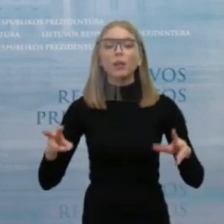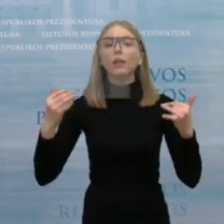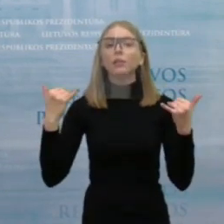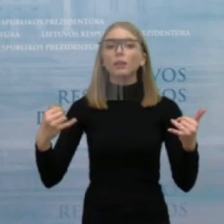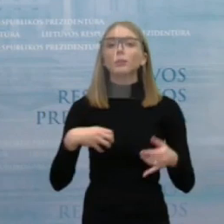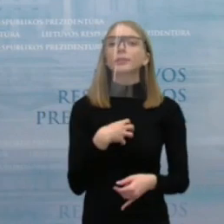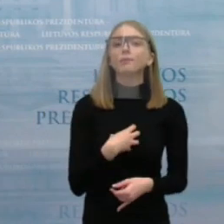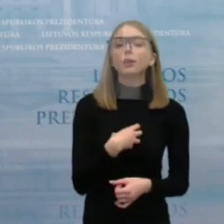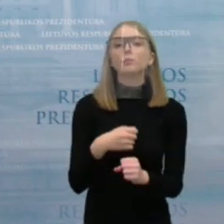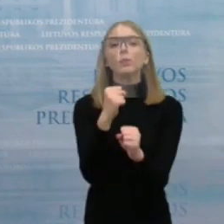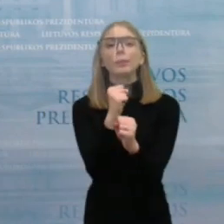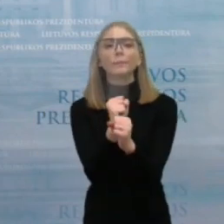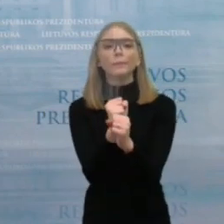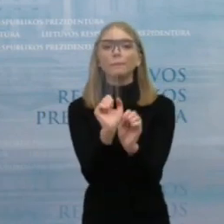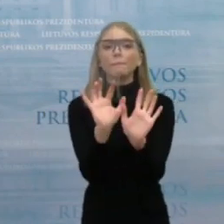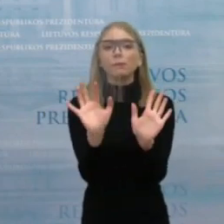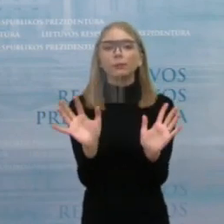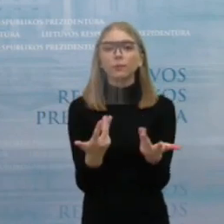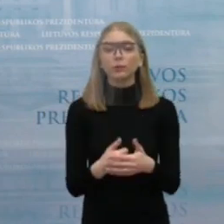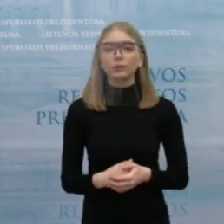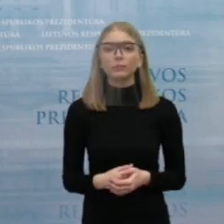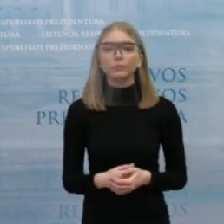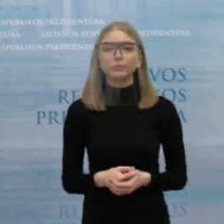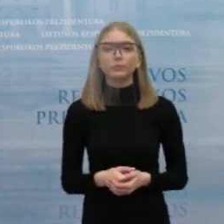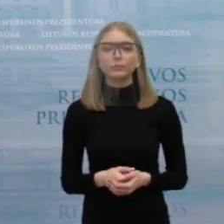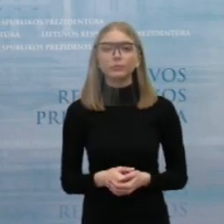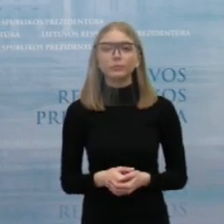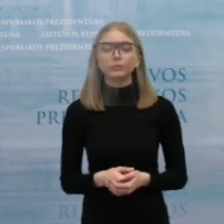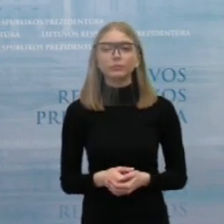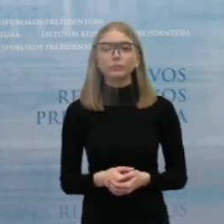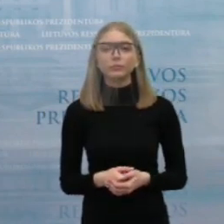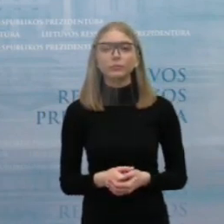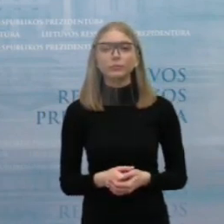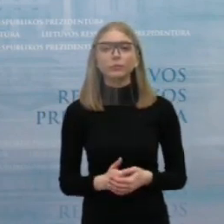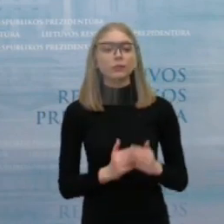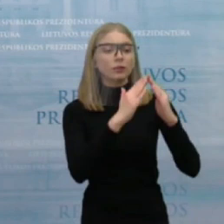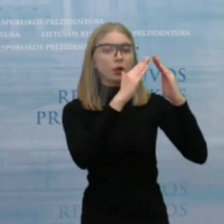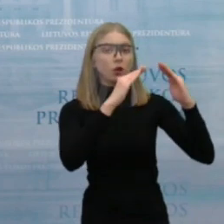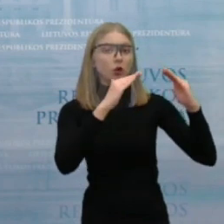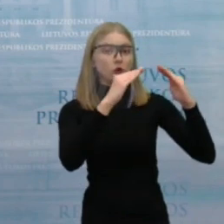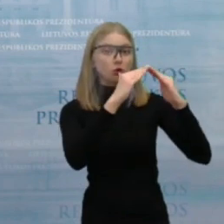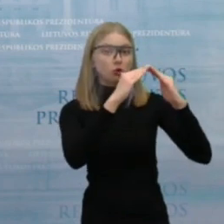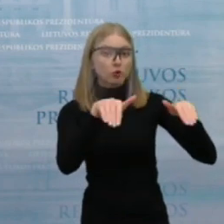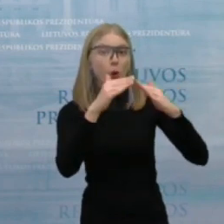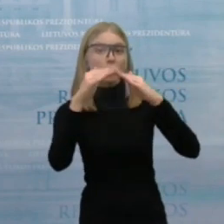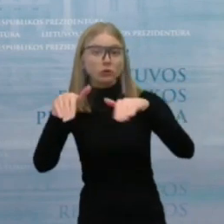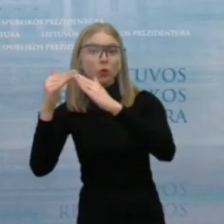stogų rekonstrukcijai